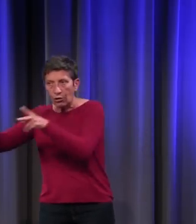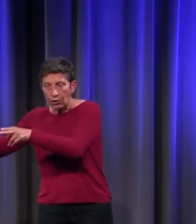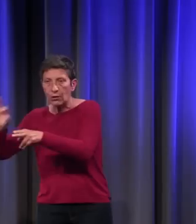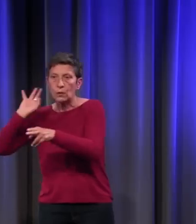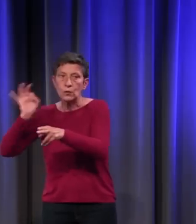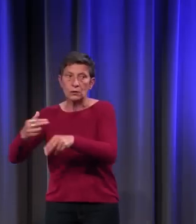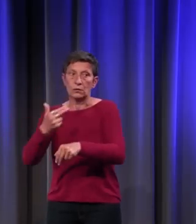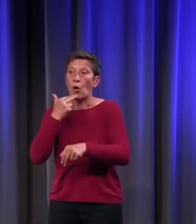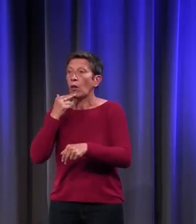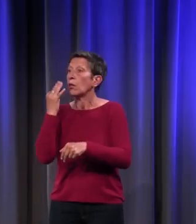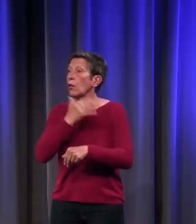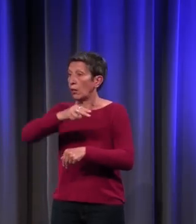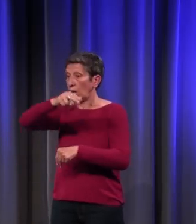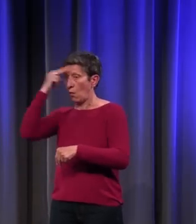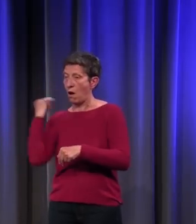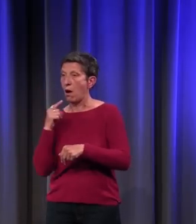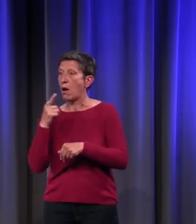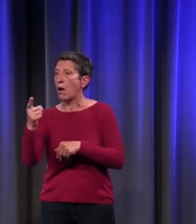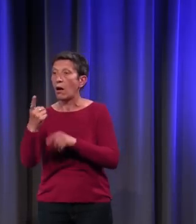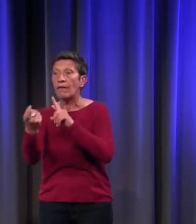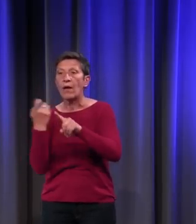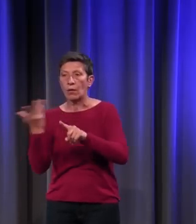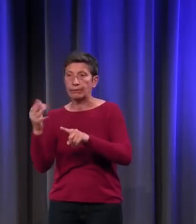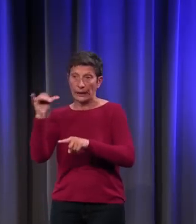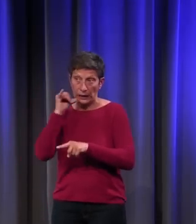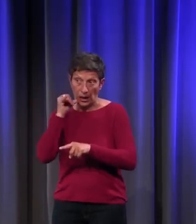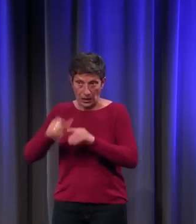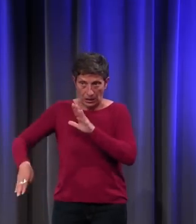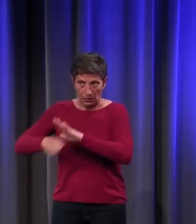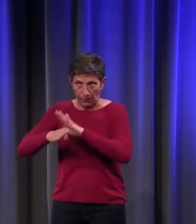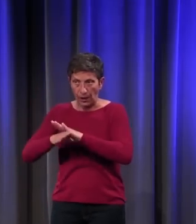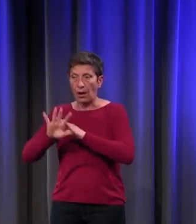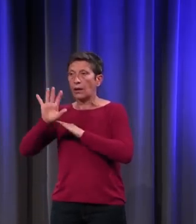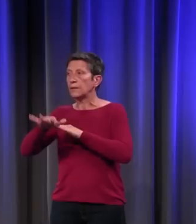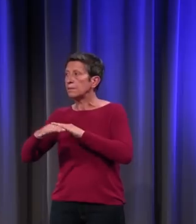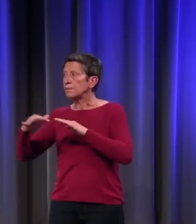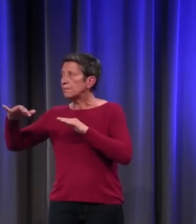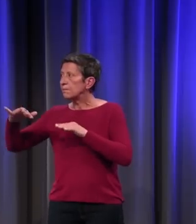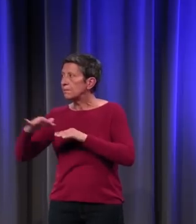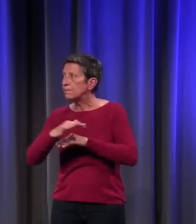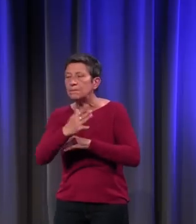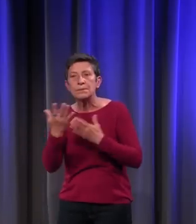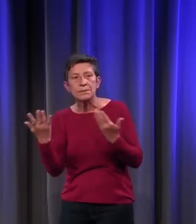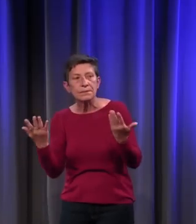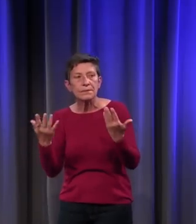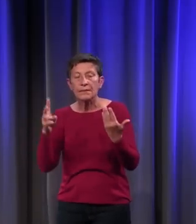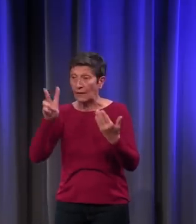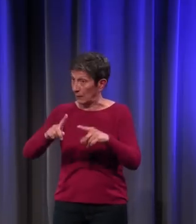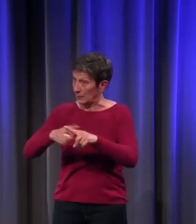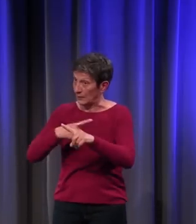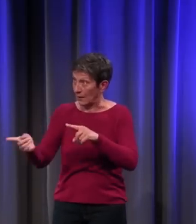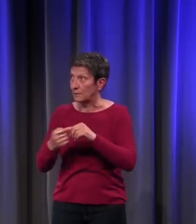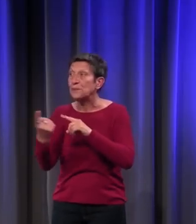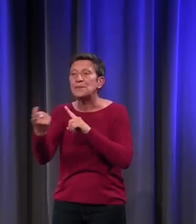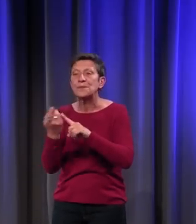cette mode du noir, elle part d'Italie. Elle vient... C assez curieux. Elle vient de ce que des lois